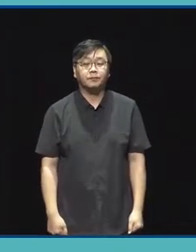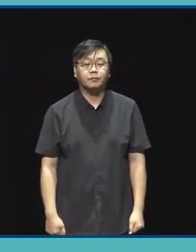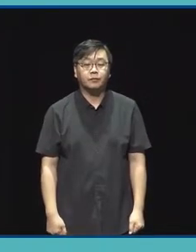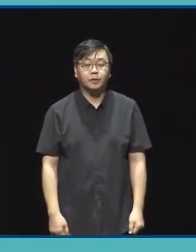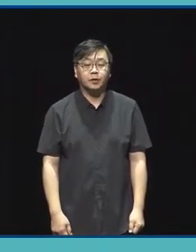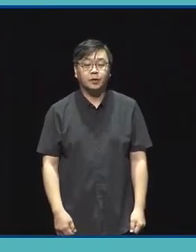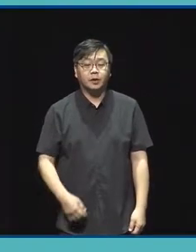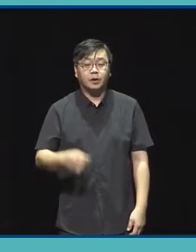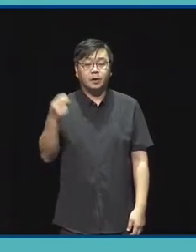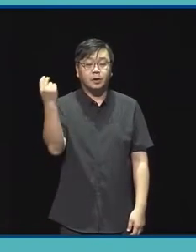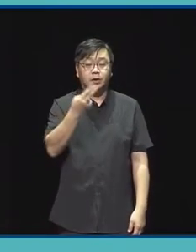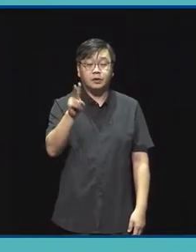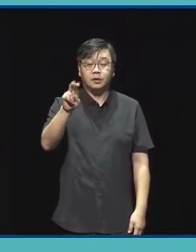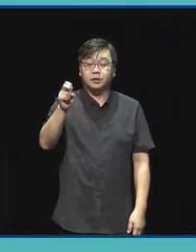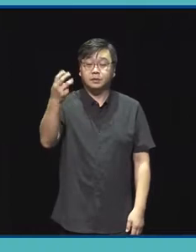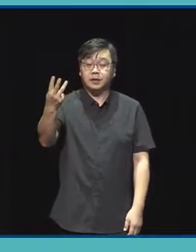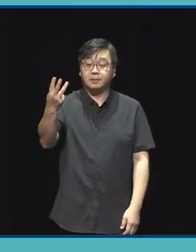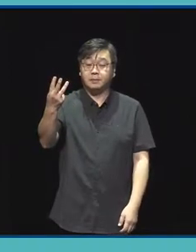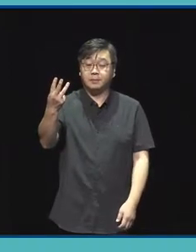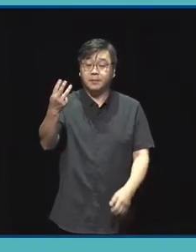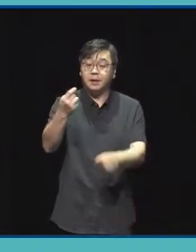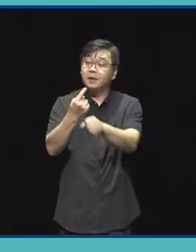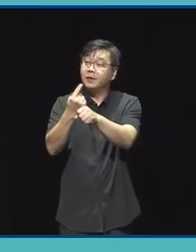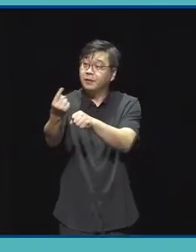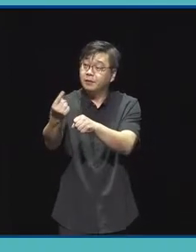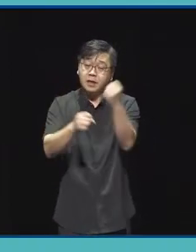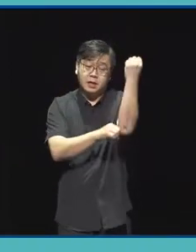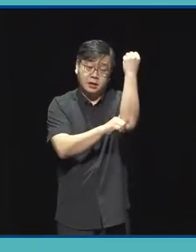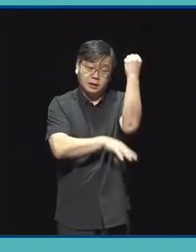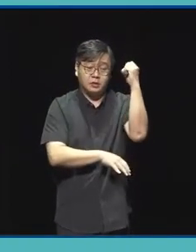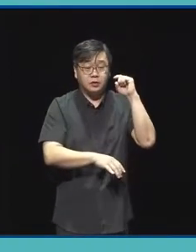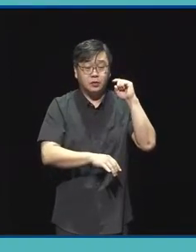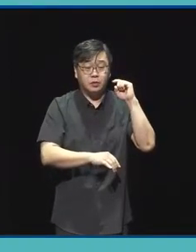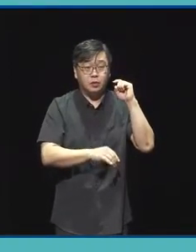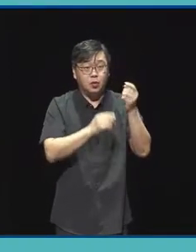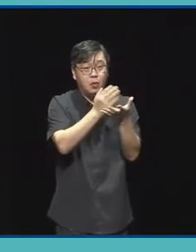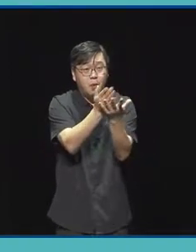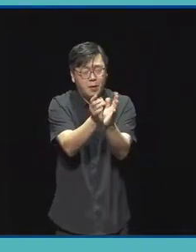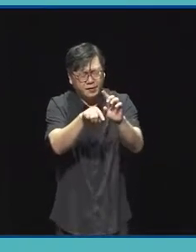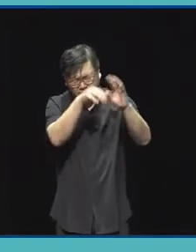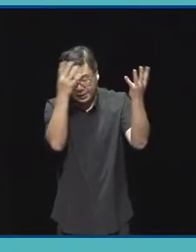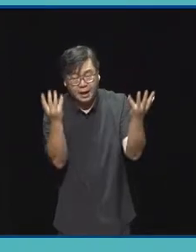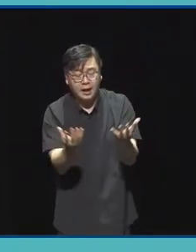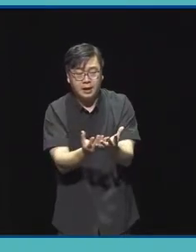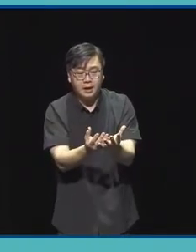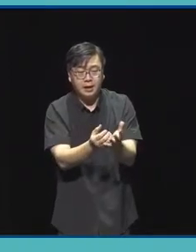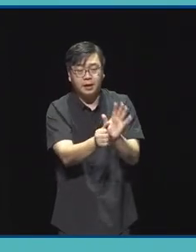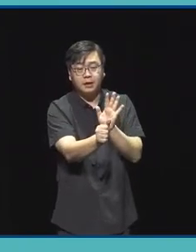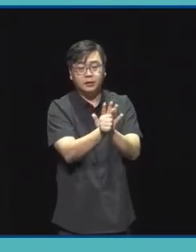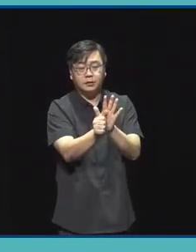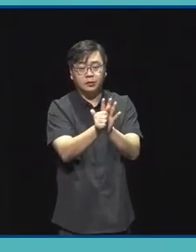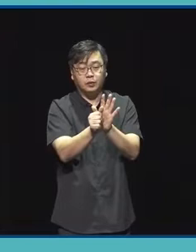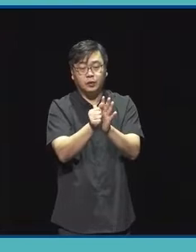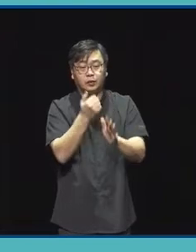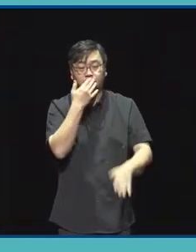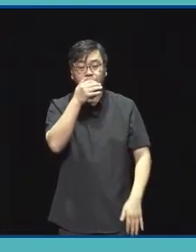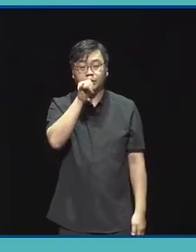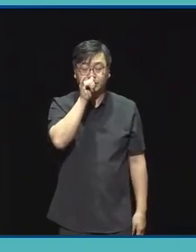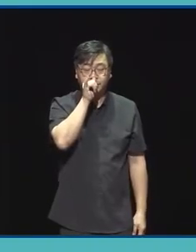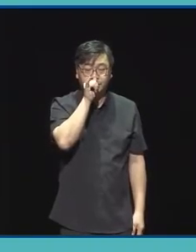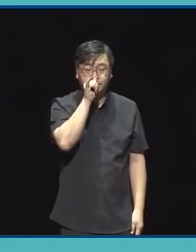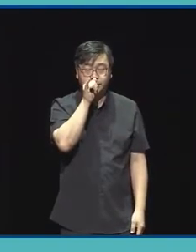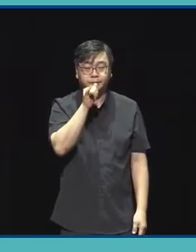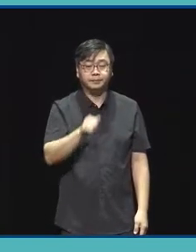23년의 경우에는 기초예술 전분야, 문학부터 시각, 공연예술, 가원예술, 문화예반에 해당하는